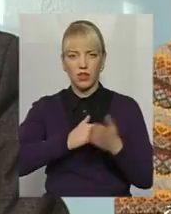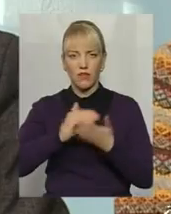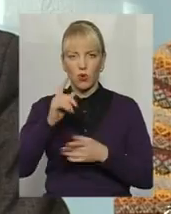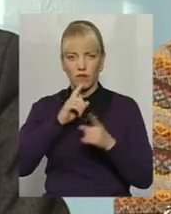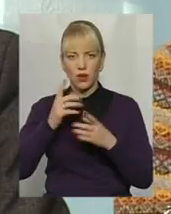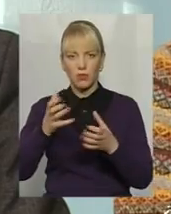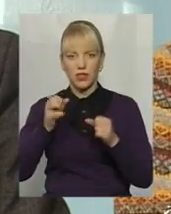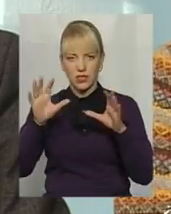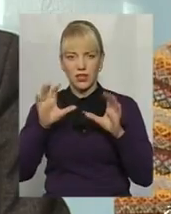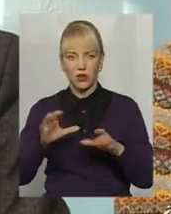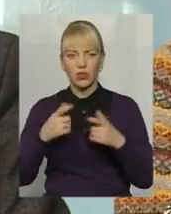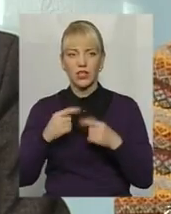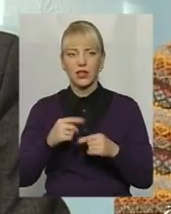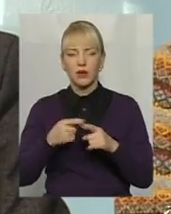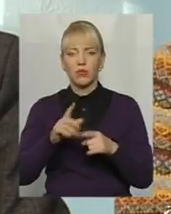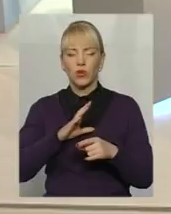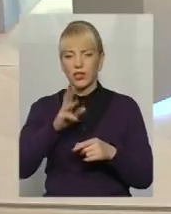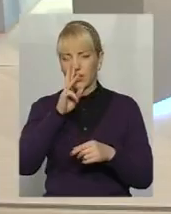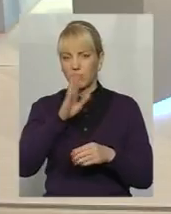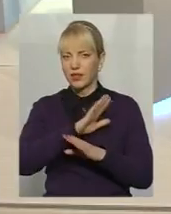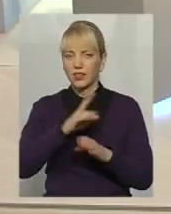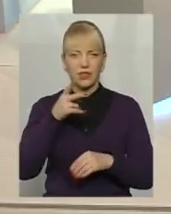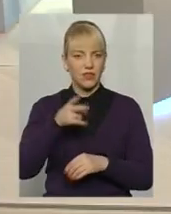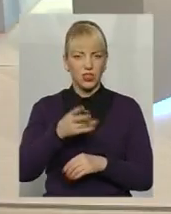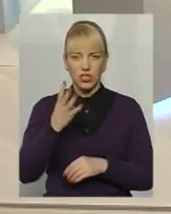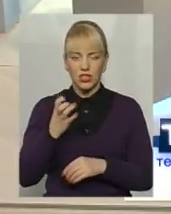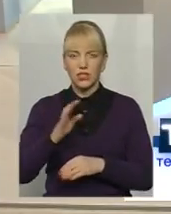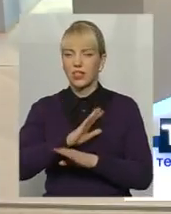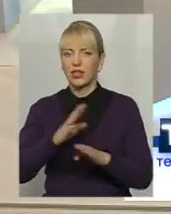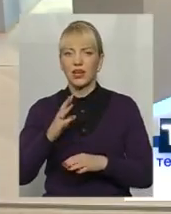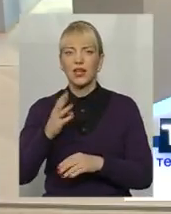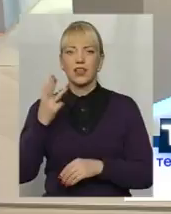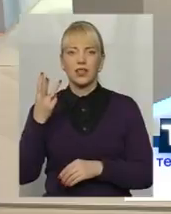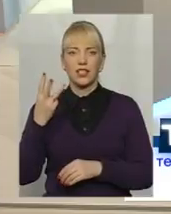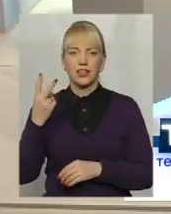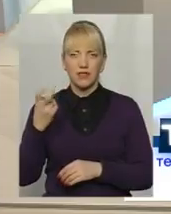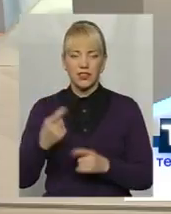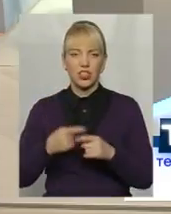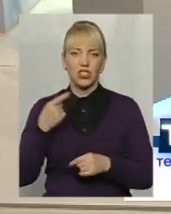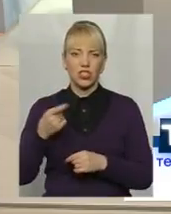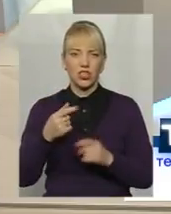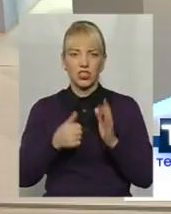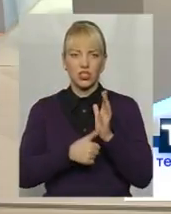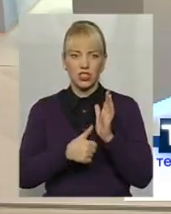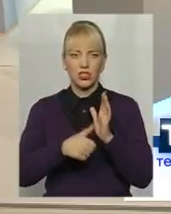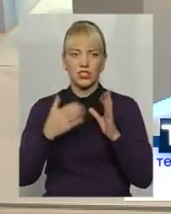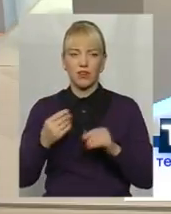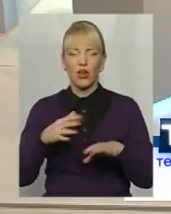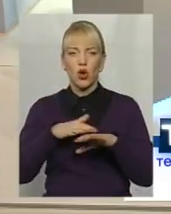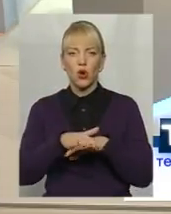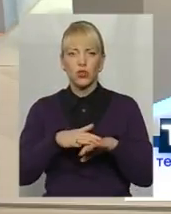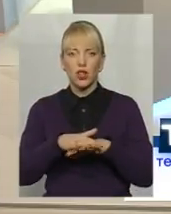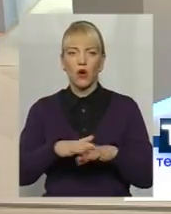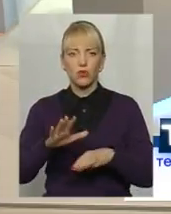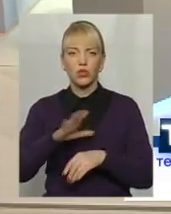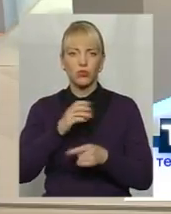де заробітна оплата була не 2 400 і не 3 200. Через 6 днів Гройсман озвучує цифру… Тобто розрахунки були на основі